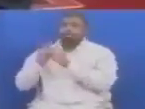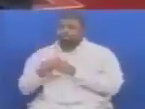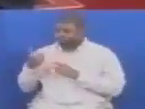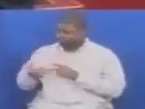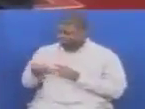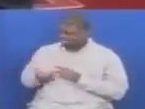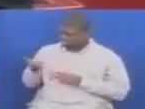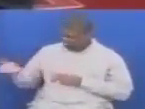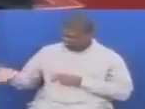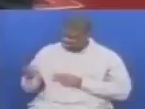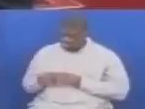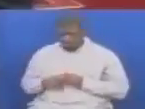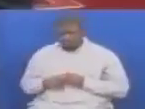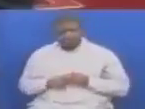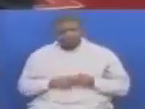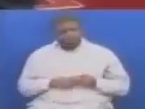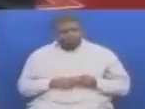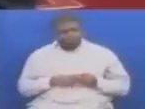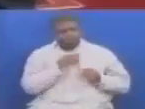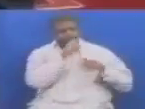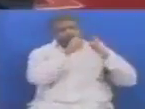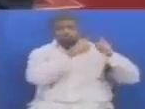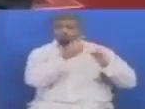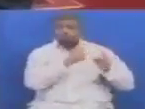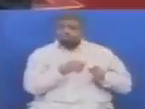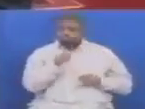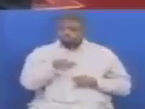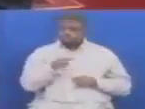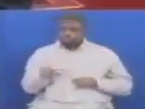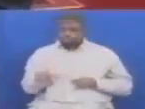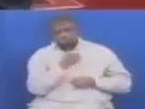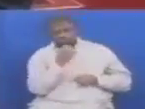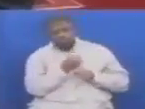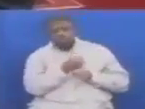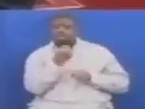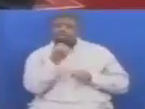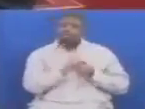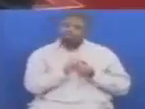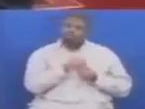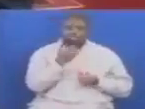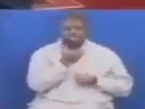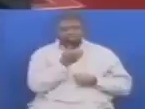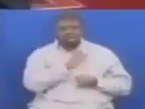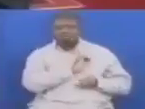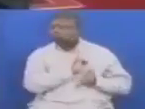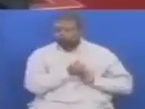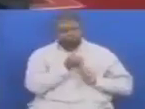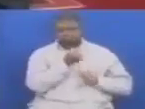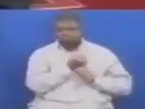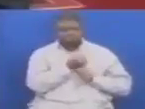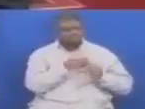katia maipori Na wala inchi ambayo napeleka kufanya shuguri za kijami huko ndani ambako pia aturusu kufanya shuguri za kijami